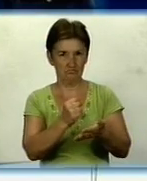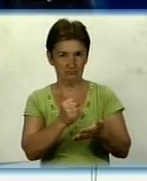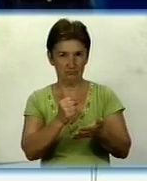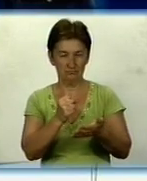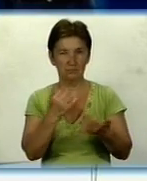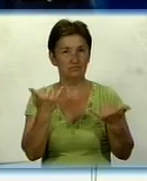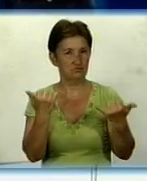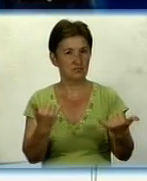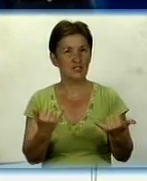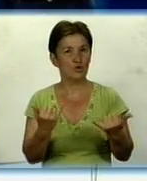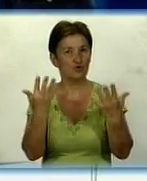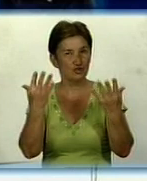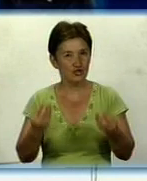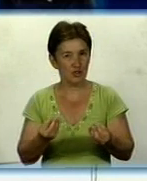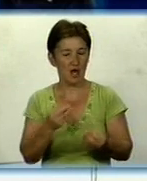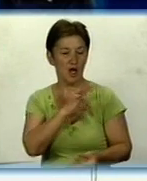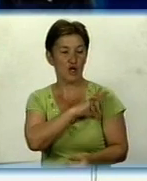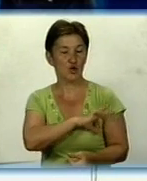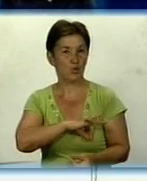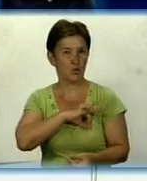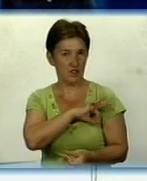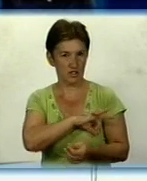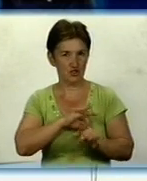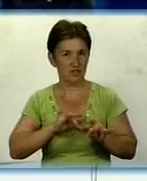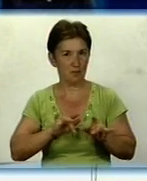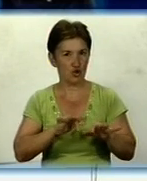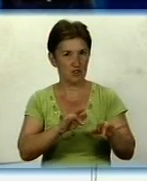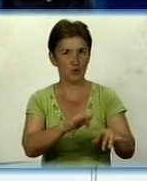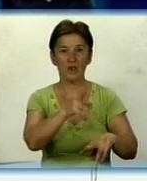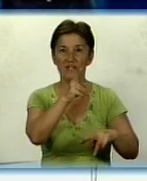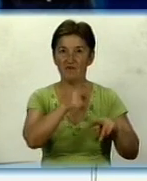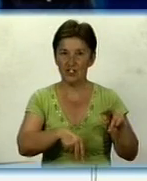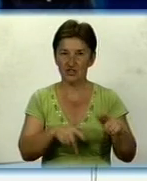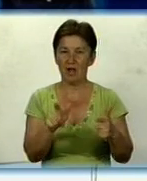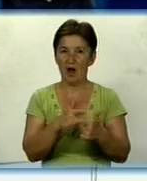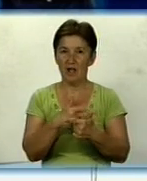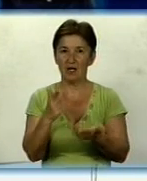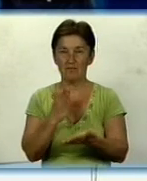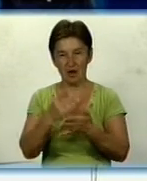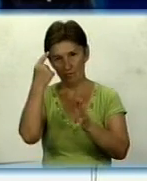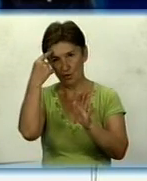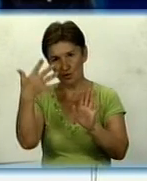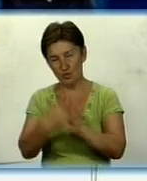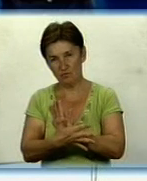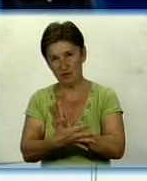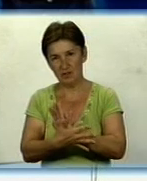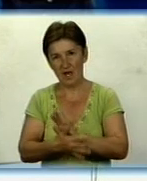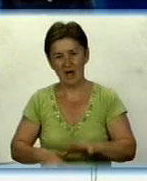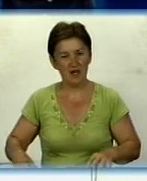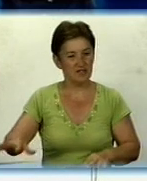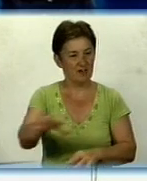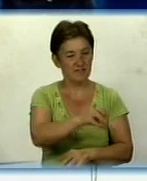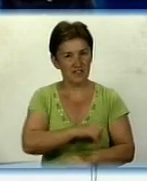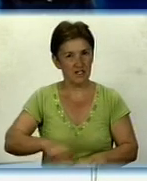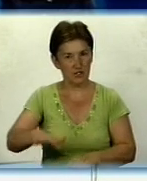На сьогоднішній день юридично процедура завершена, але ми маємо розуміти, що на всій території